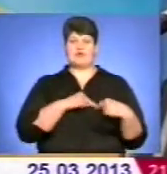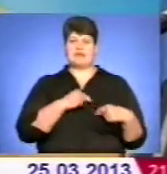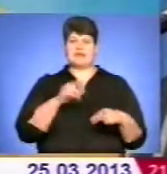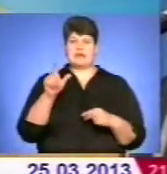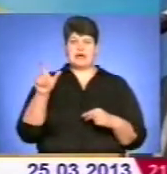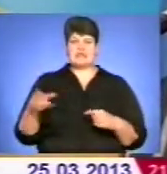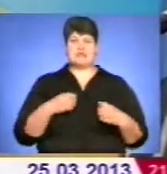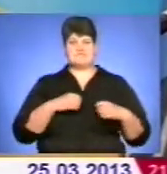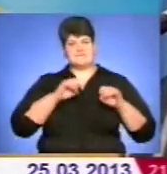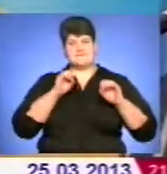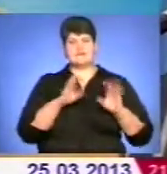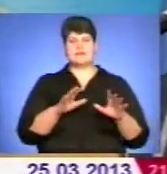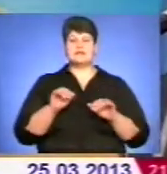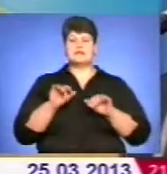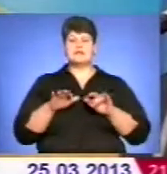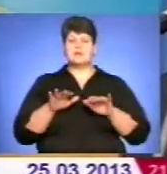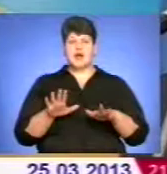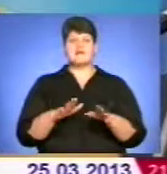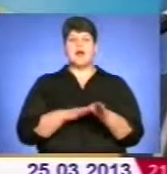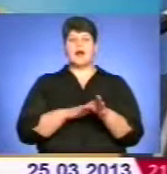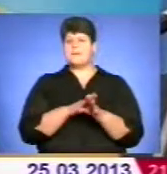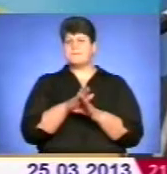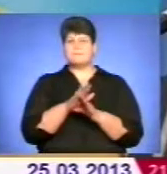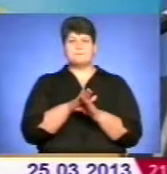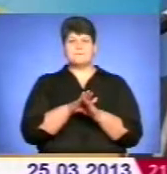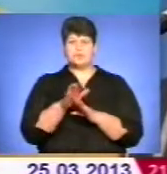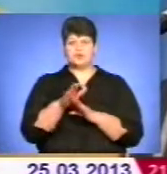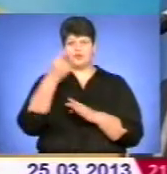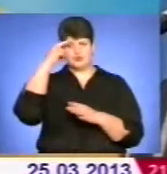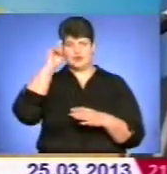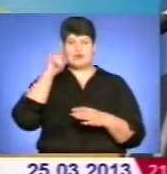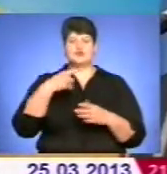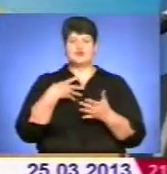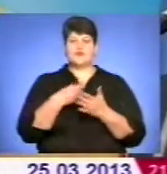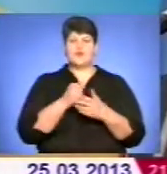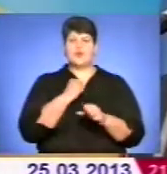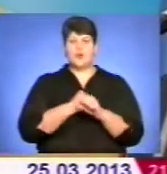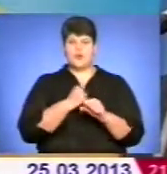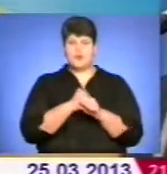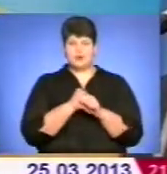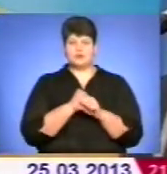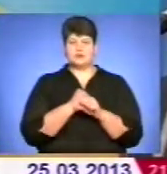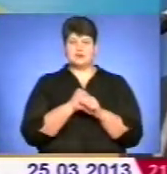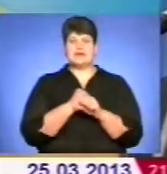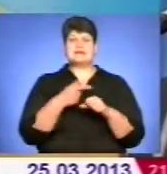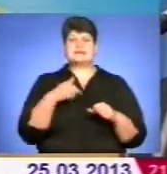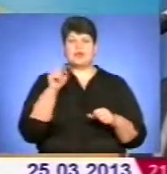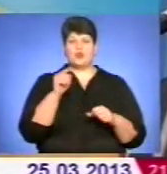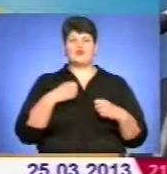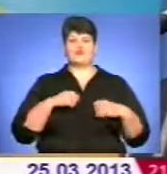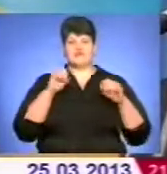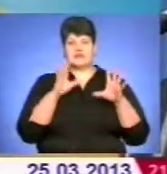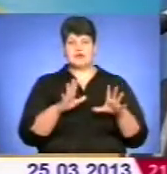віддані справі, абсолютно знаючи свою роботу і з такою віддачою, як вони